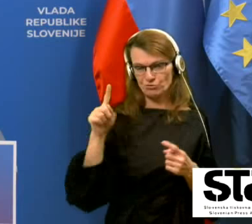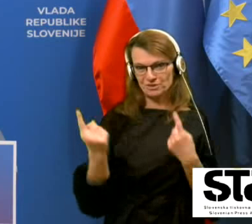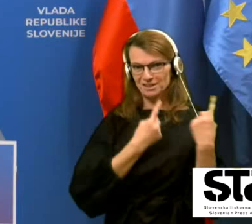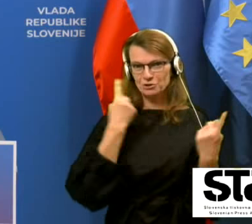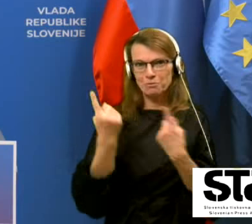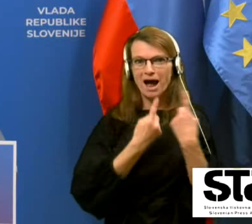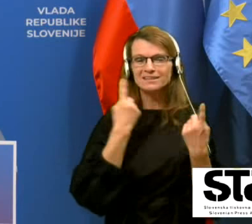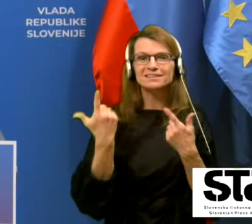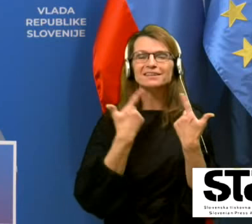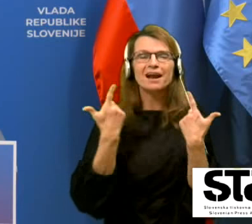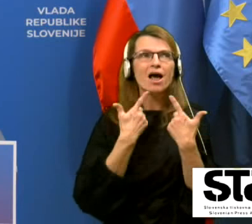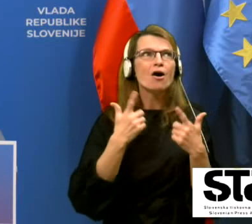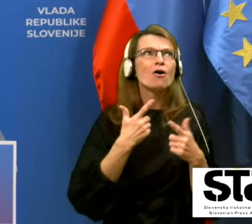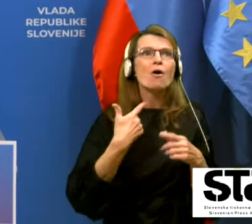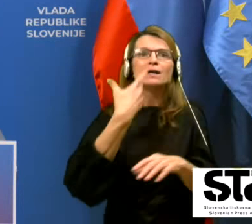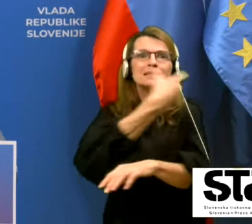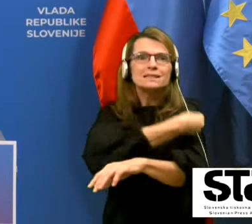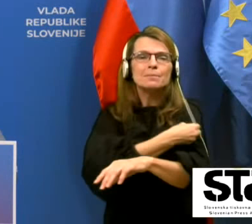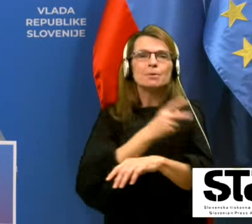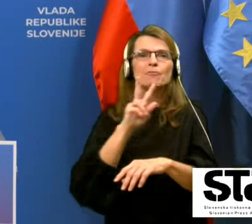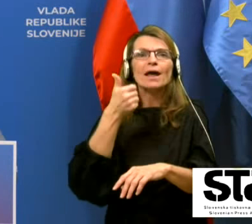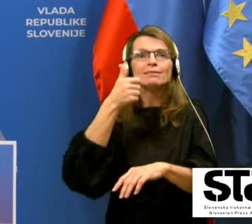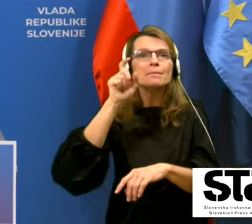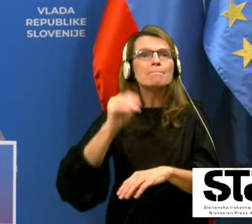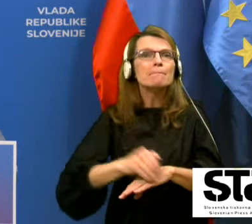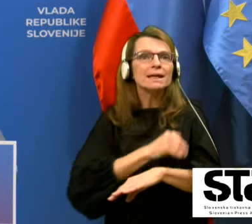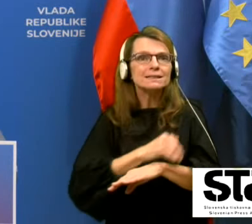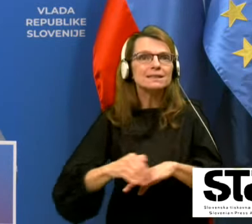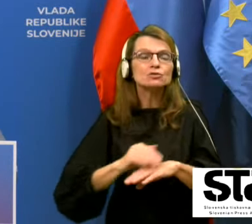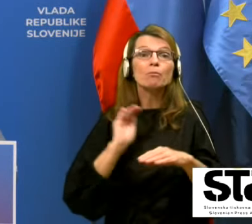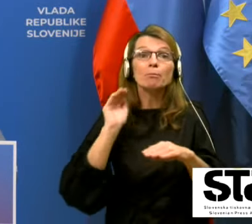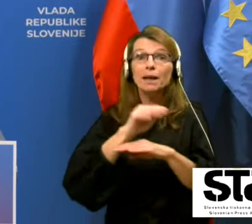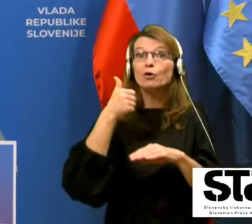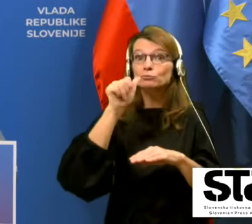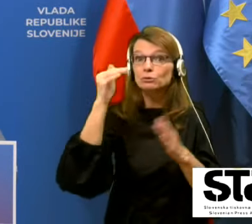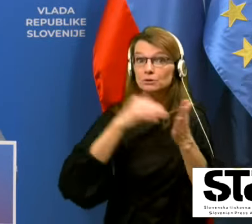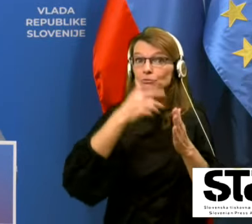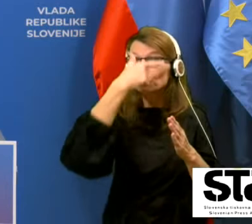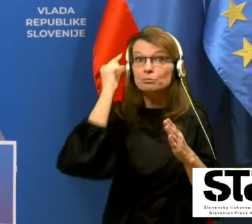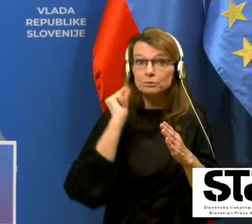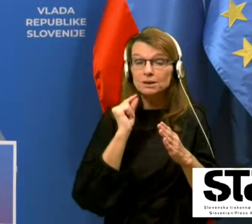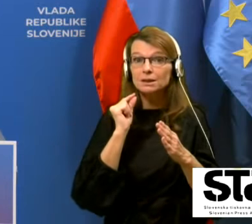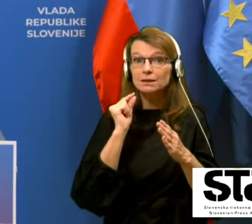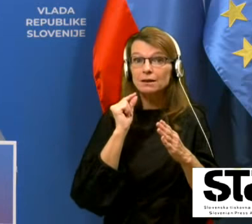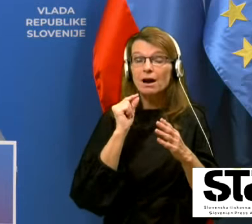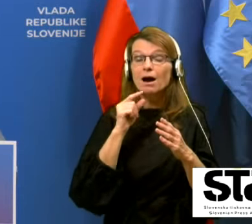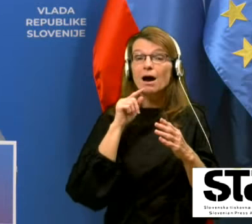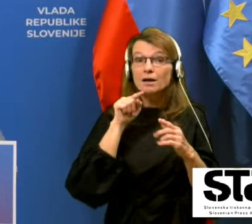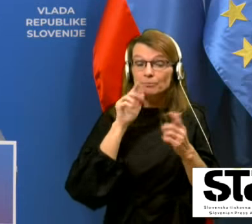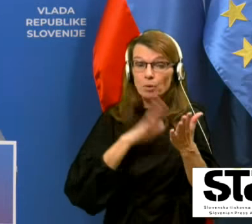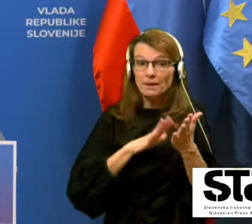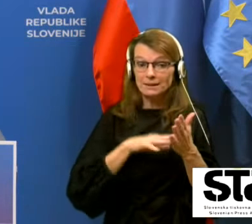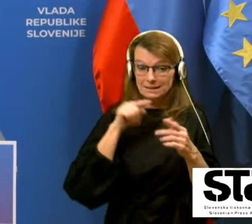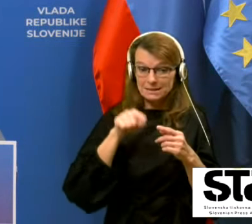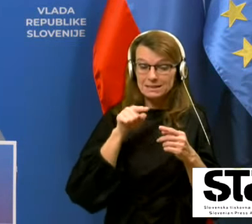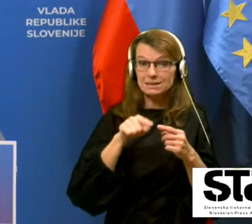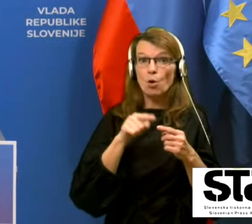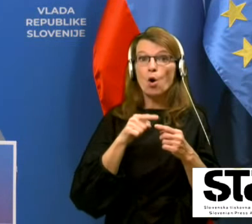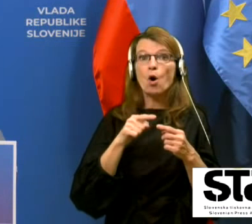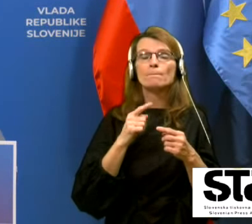cepimo v mesecu več kot 100.000 ljudi, kar pomeni, da bi s tako dinamiko, s takim